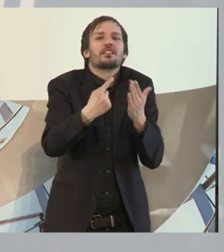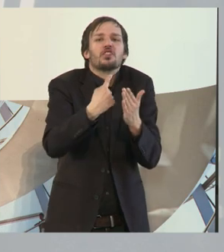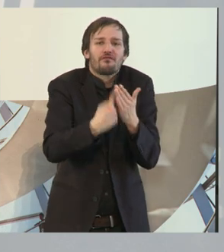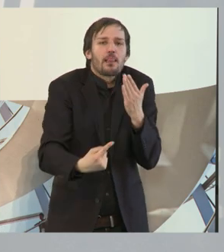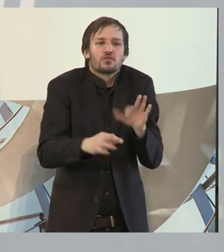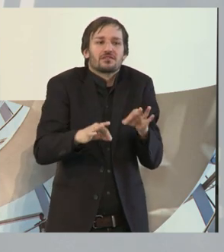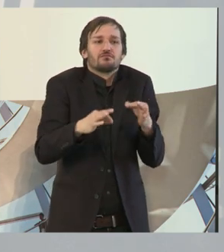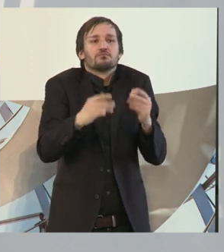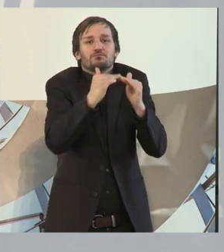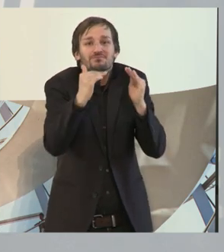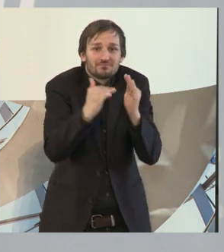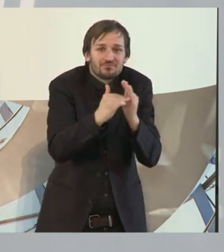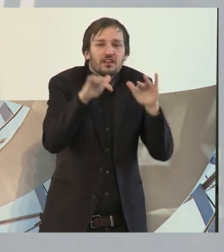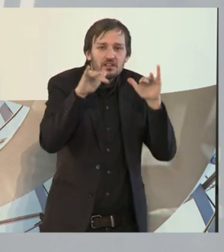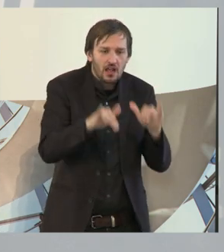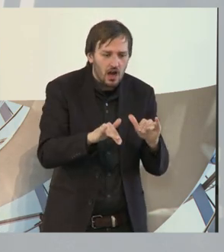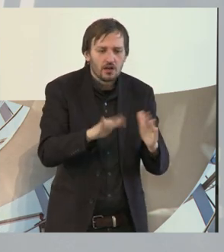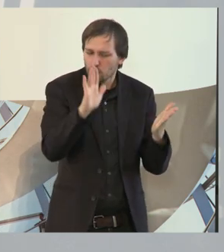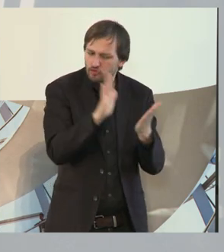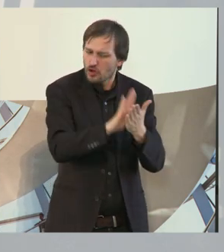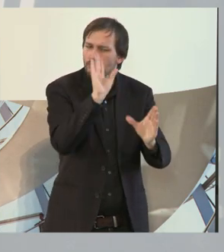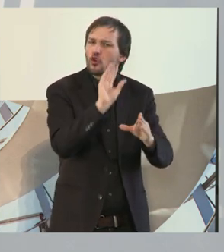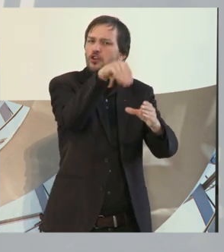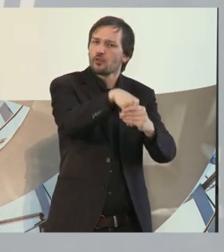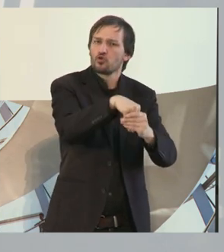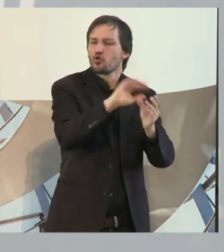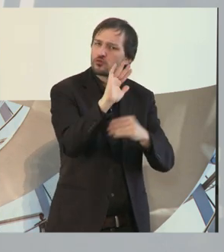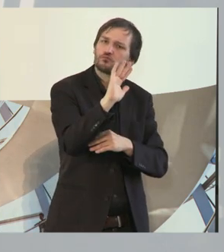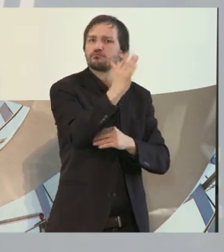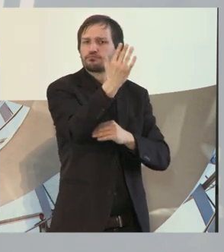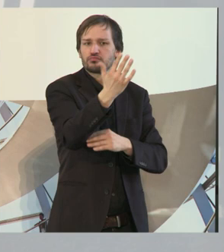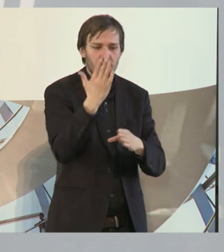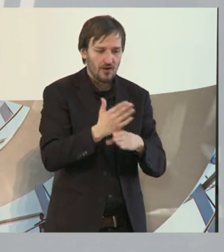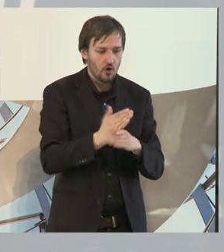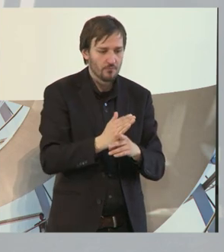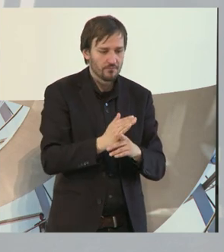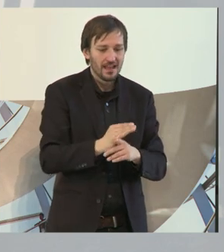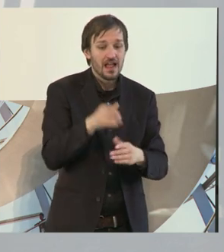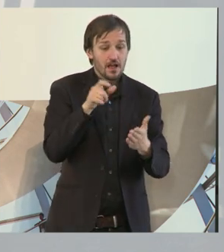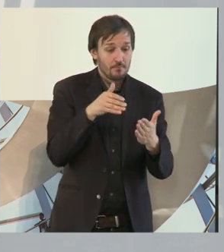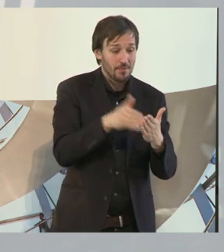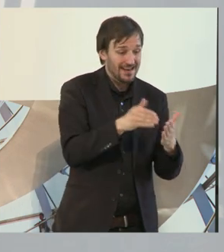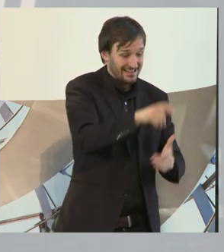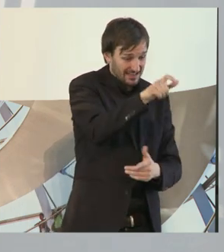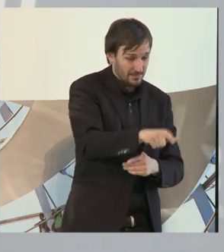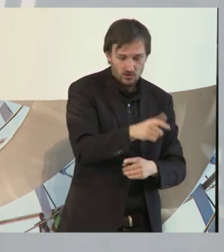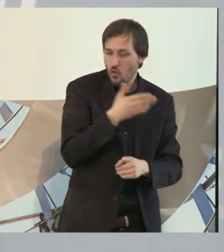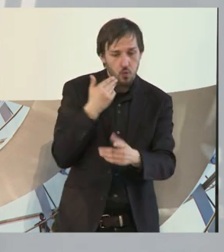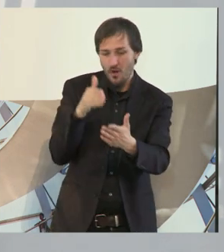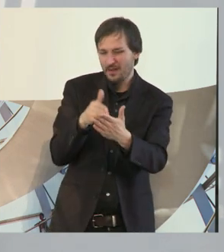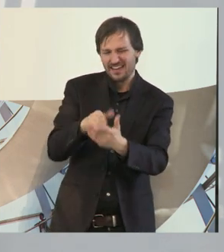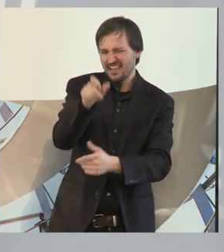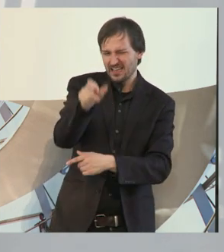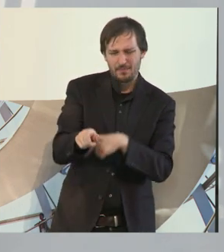hinnehmen müssen, dann funktioniert eine Form von Inklusion. Denn dann passt sich eben auch der nichtbehinderte Mensch und auch der Arbeitgeber